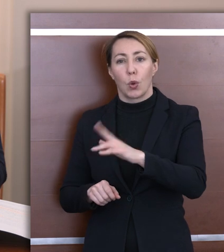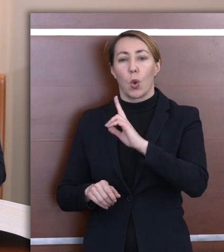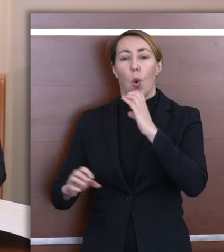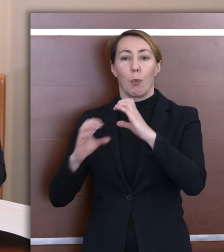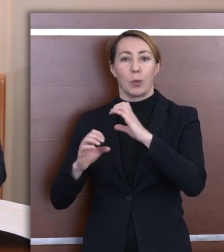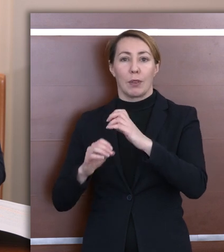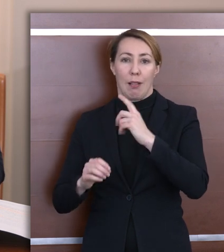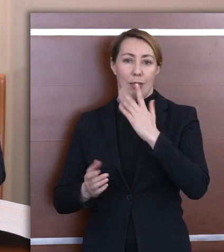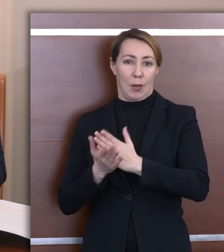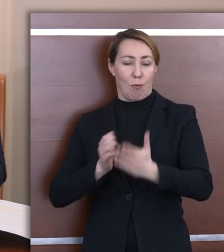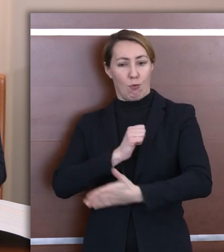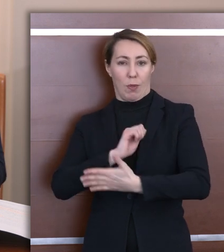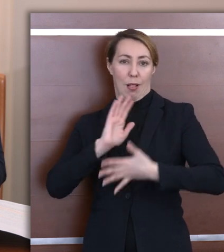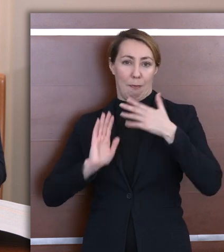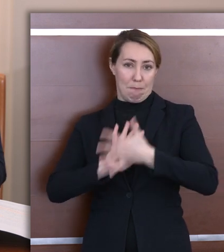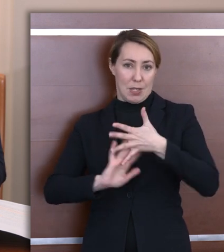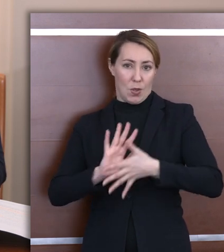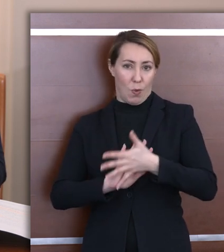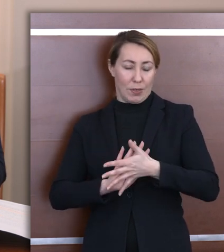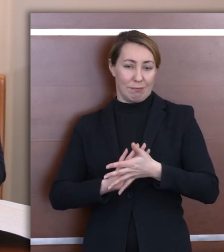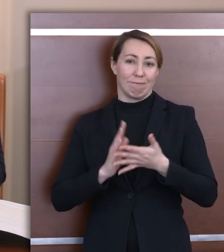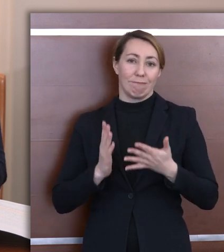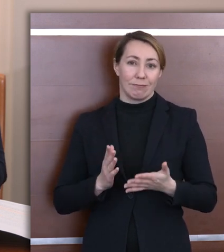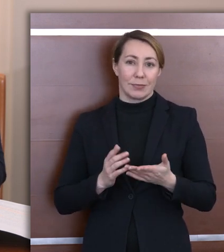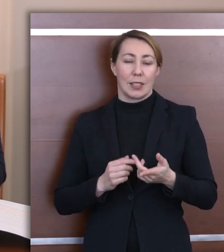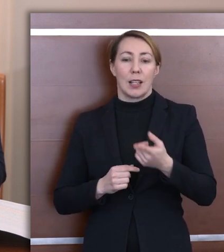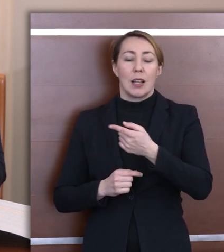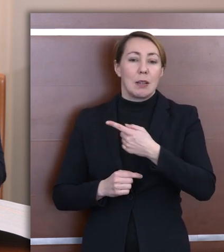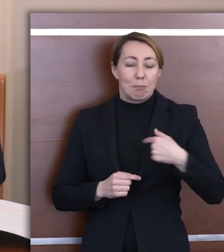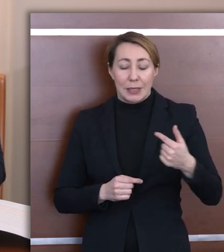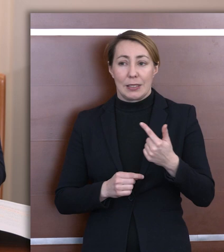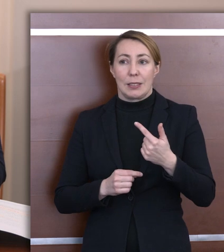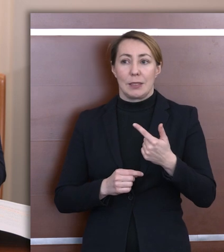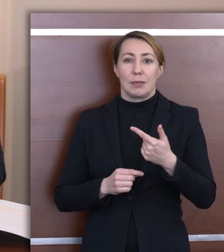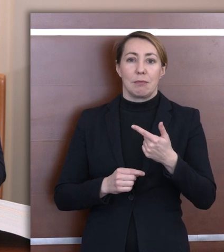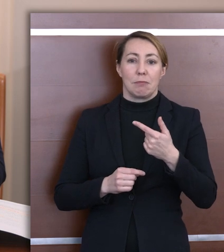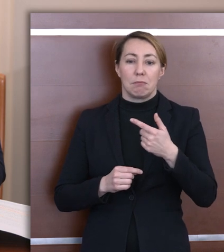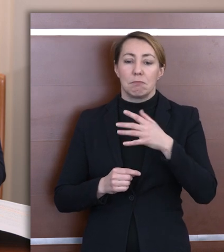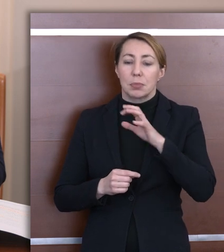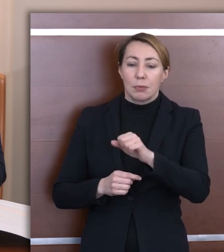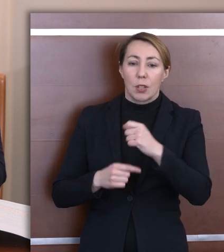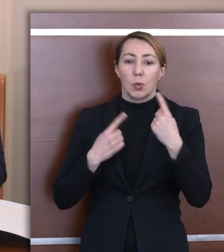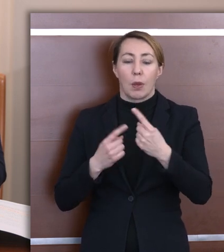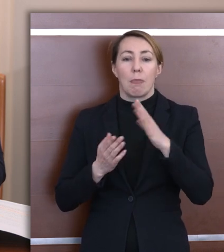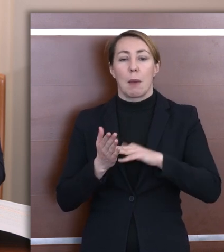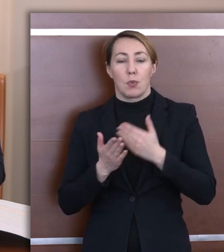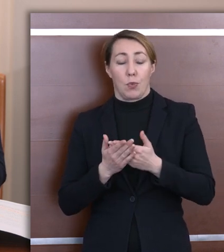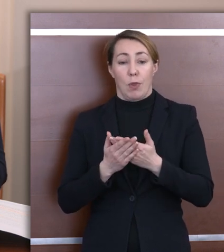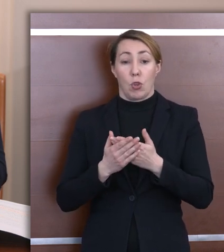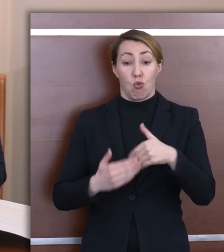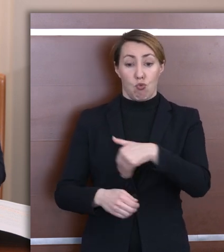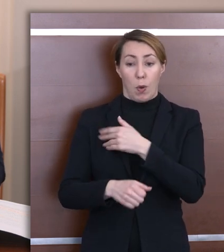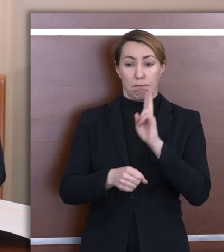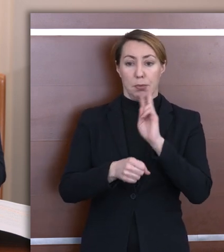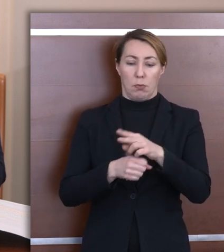w języku migowym. Nie stwierdziliśmy przypadków, aby któremukolwiek z uczniów odmówiono przyjęcia do